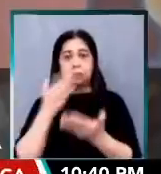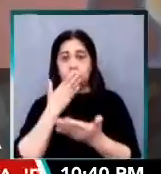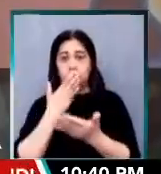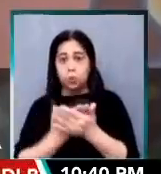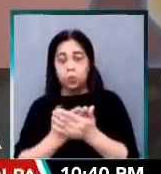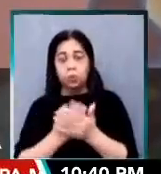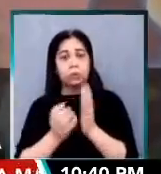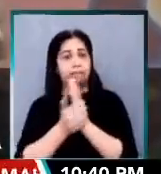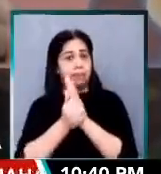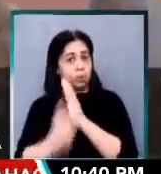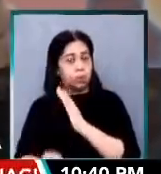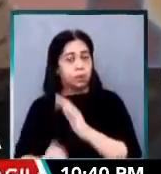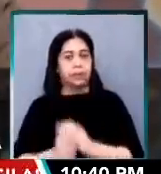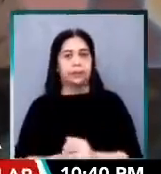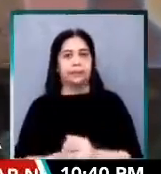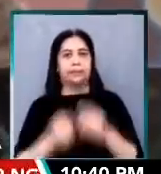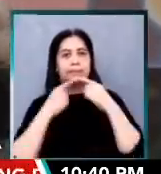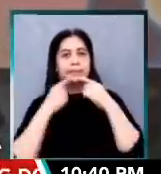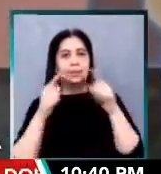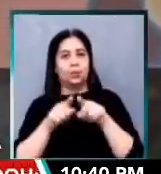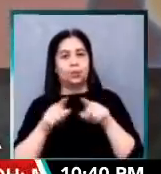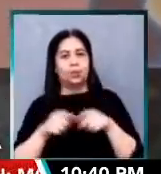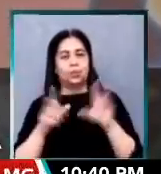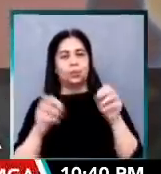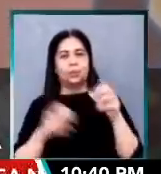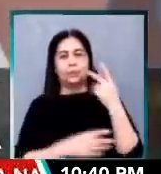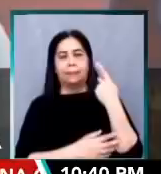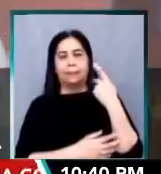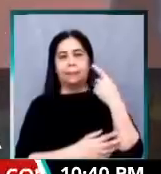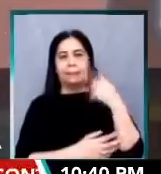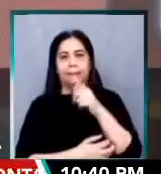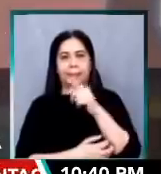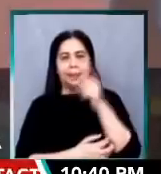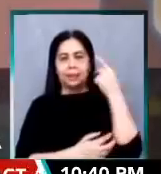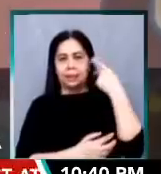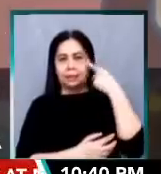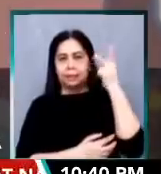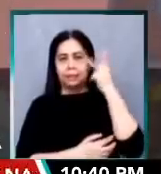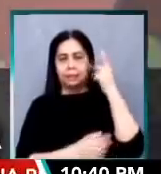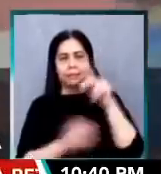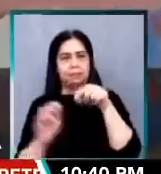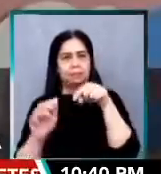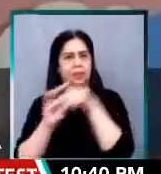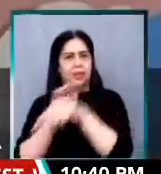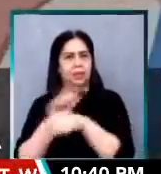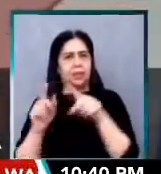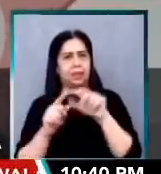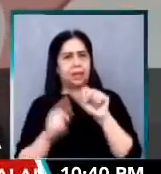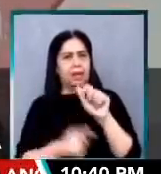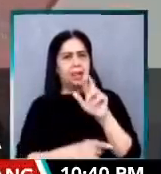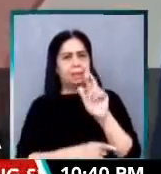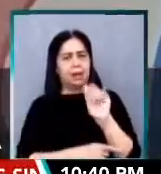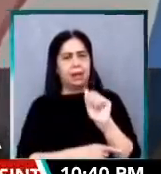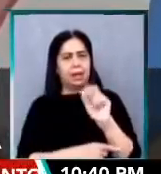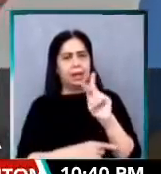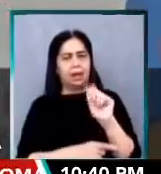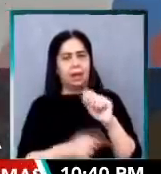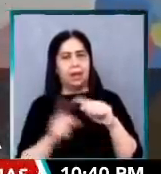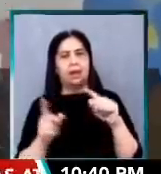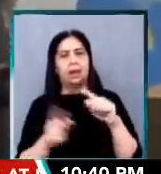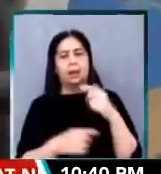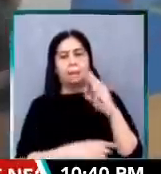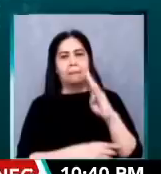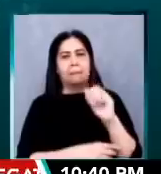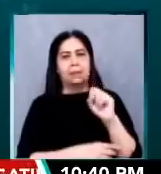Naglabas din ang statement si Pangilinan kaugnay sa pagkondina sa pagpatay kay Albar Cabasilan Mayor Darussalam Lajid at sa